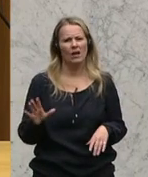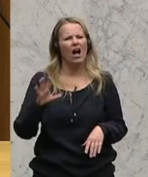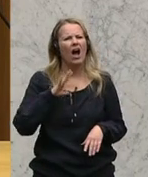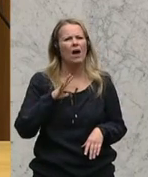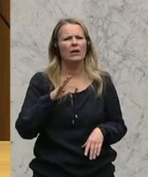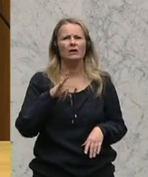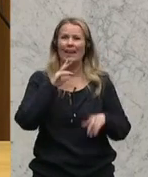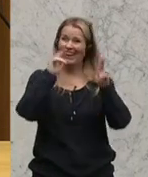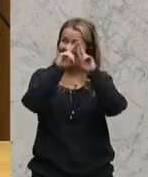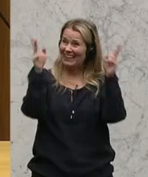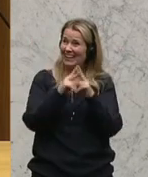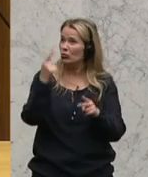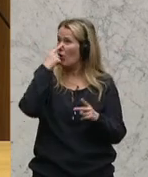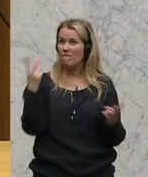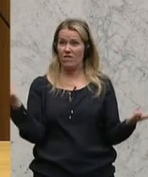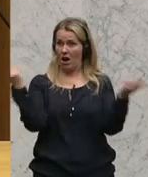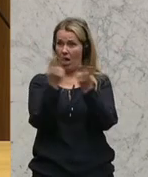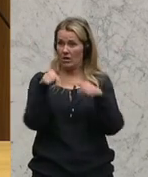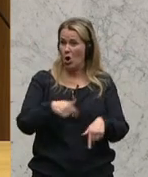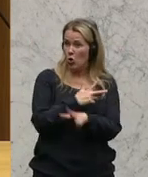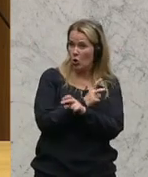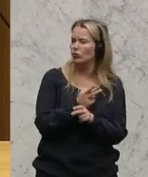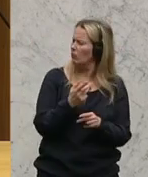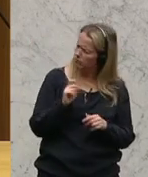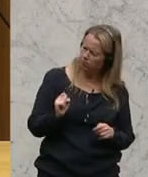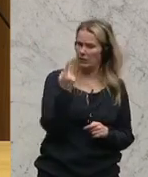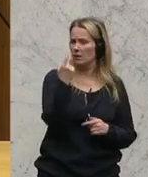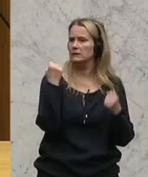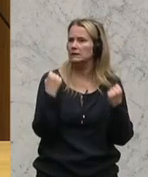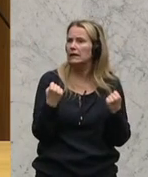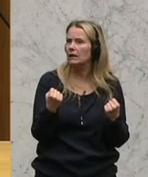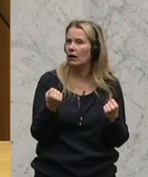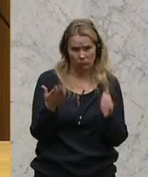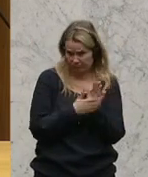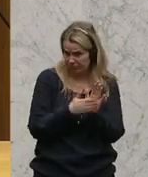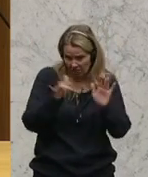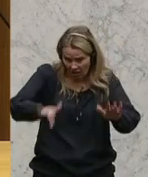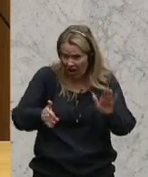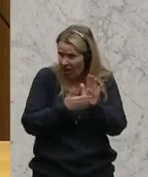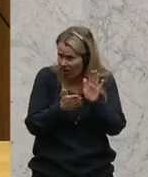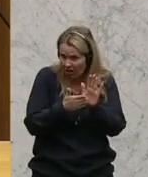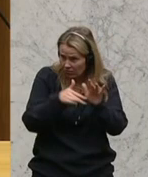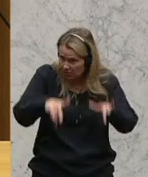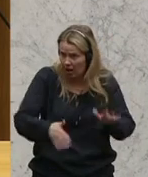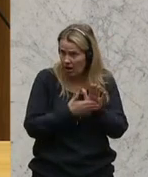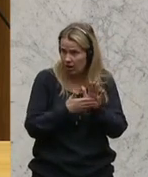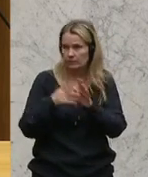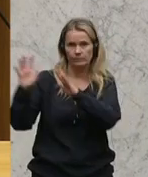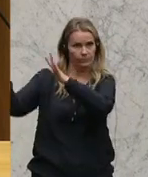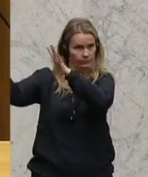internationalen Vergleich eines der sichersten Länder sind, das ist ein Faktum, bitte. Es ist ein Faktum.